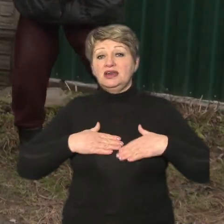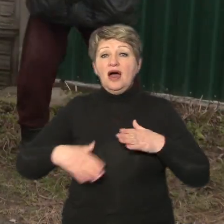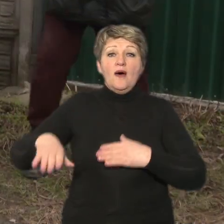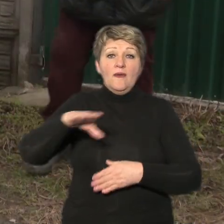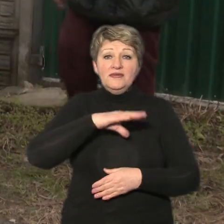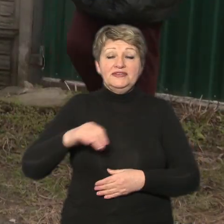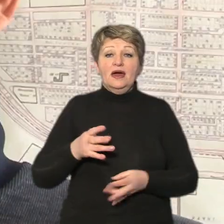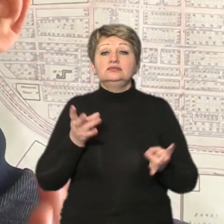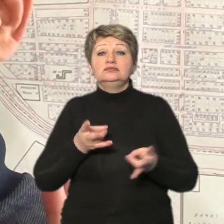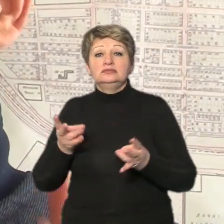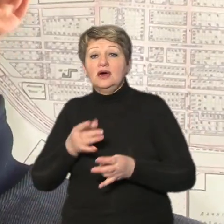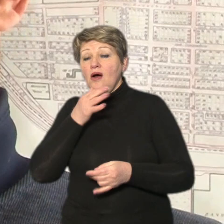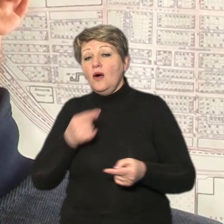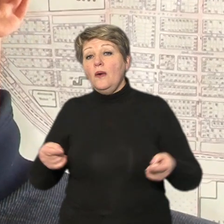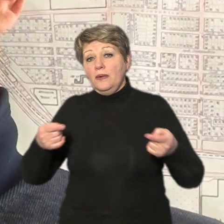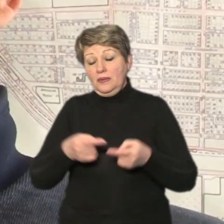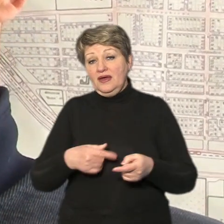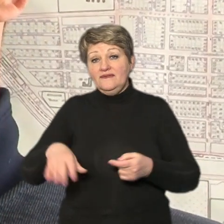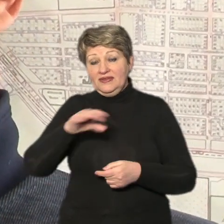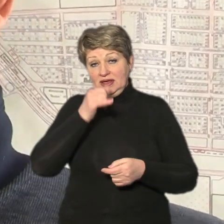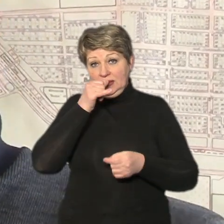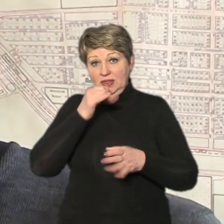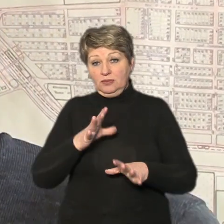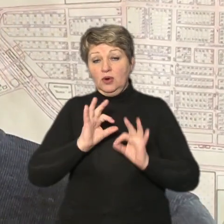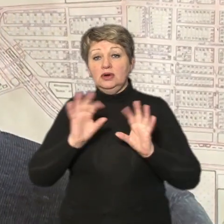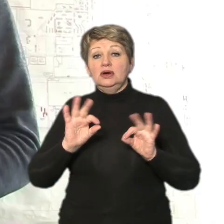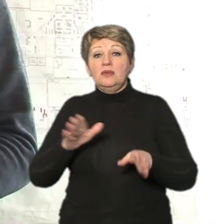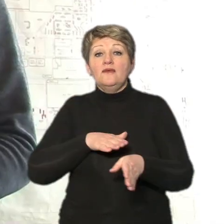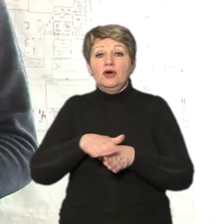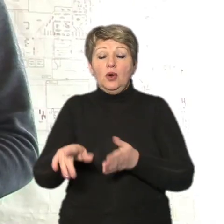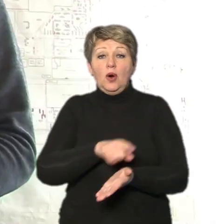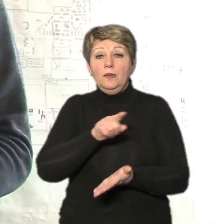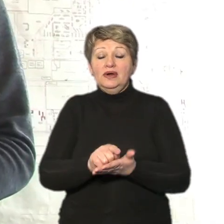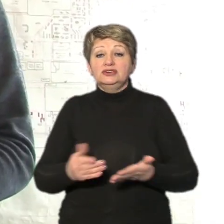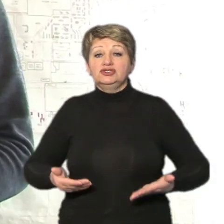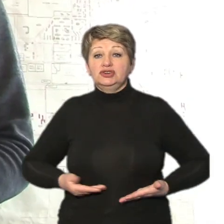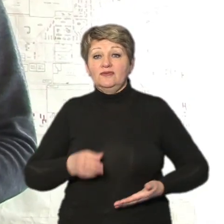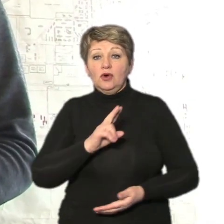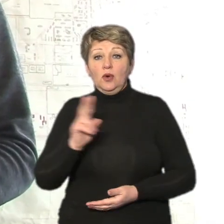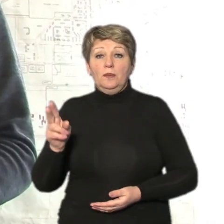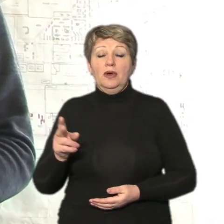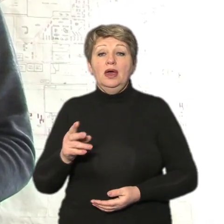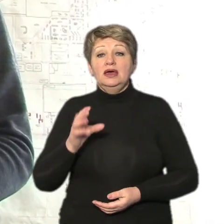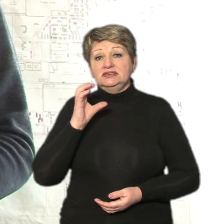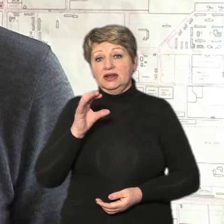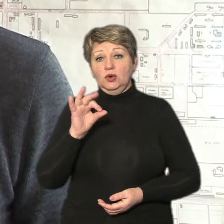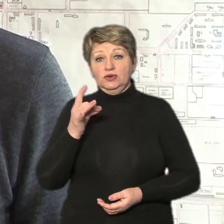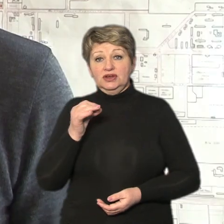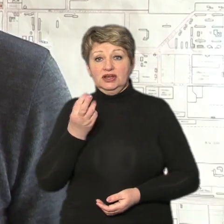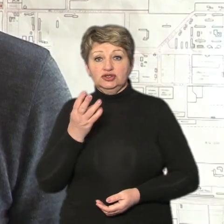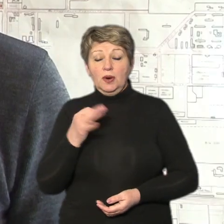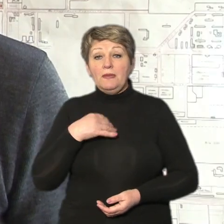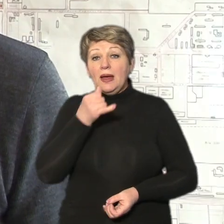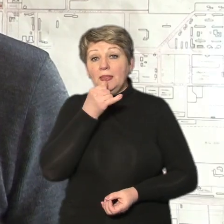одночасно вона не може розповідає виконувач обов'язків директора департаменту житлово-комунального комплексу сергій отрешко не